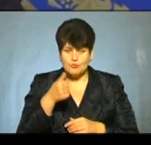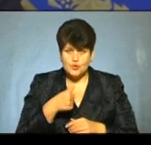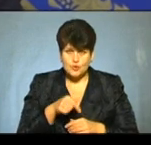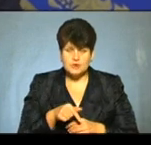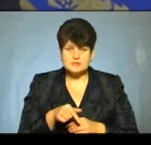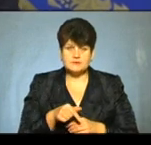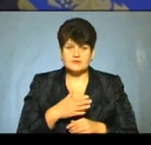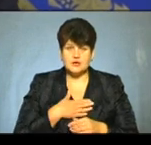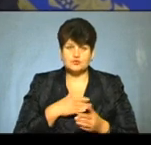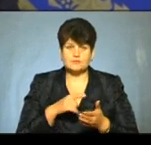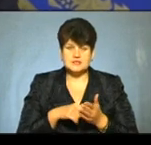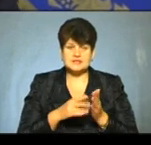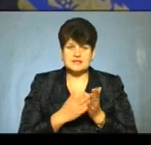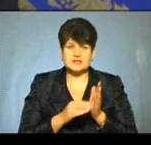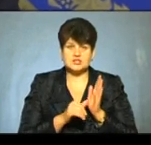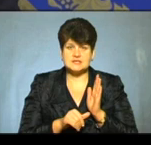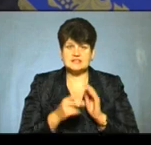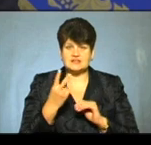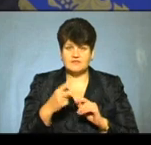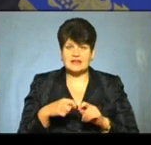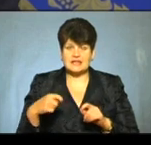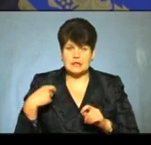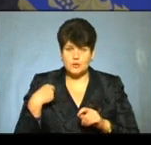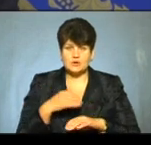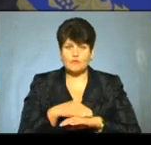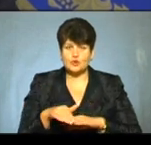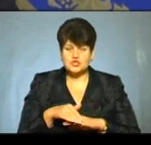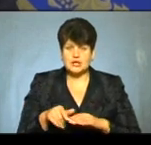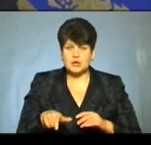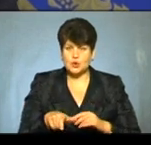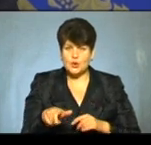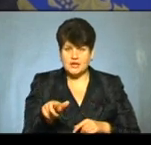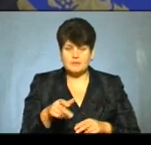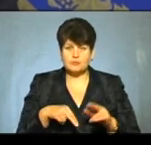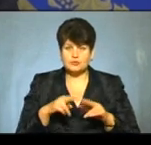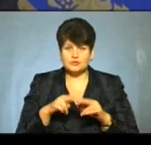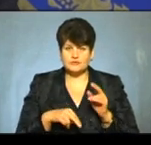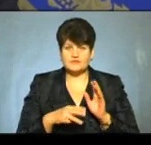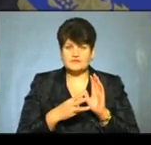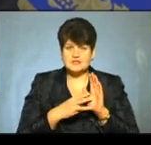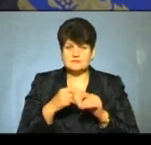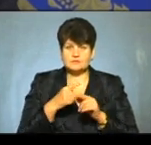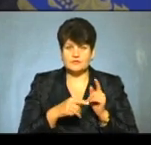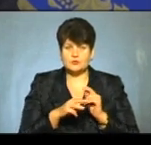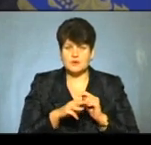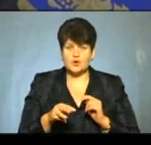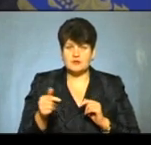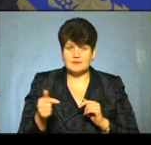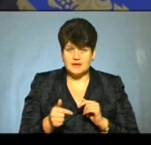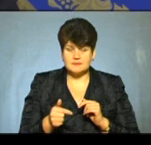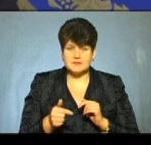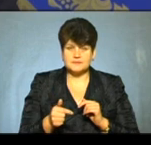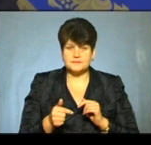ми, ну, в нашому місті є 62 кілометри вуличних доріг. В цьому році ми побудували доріг 8,5 мільйонів гривень.